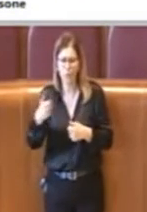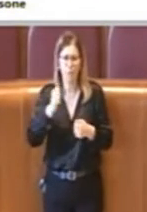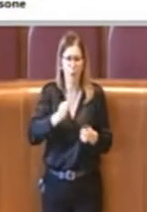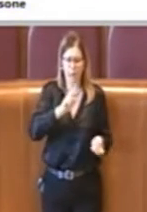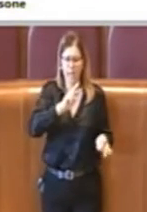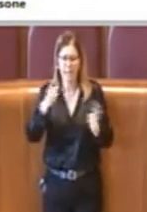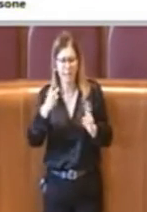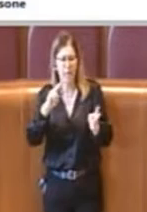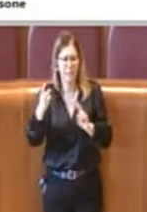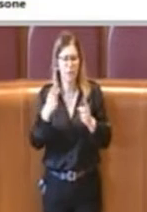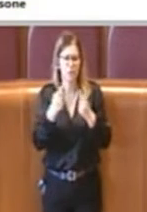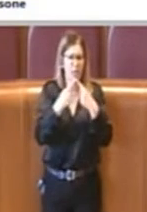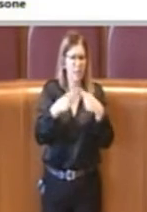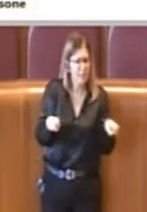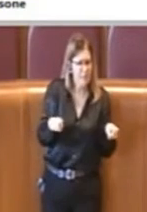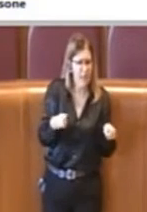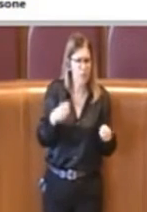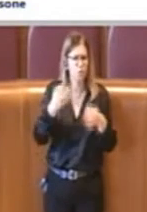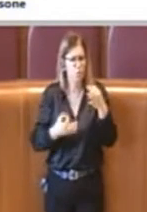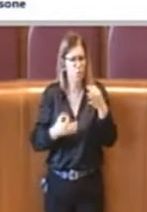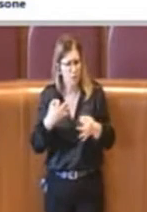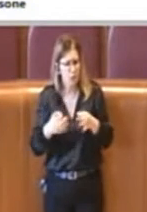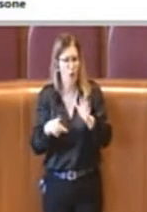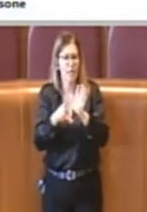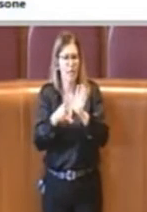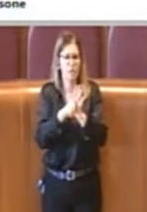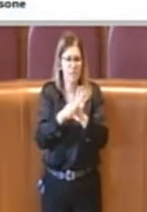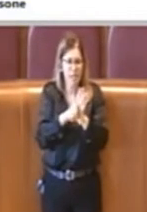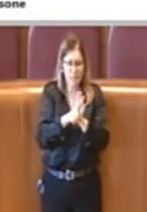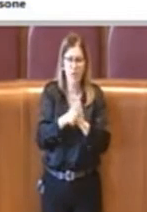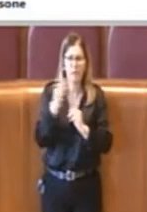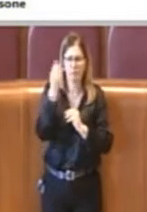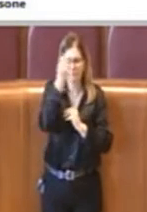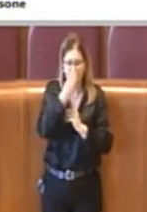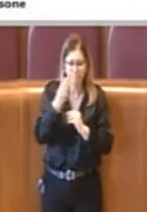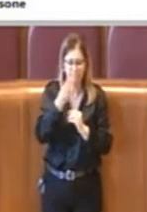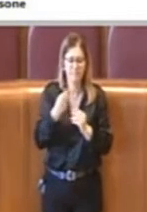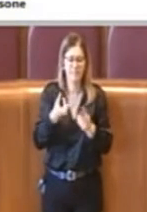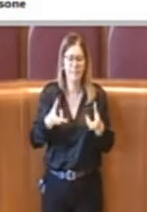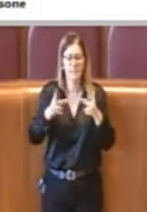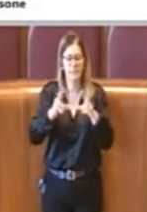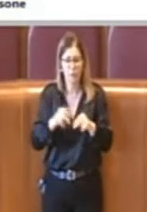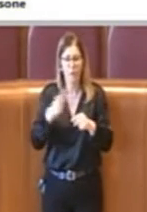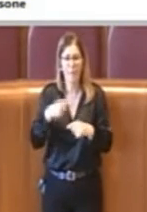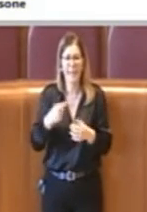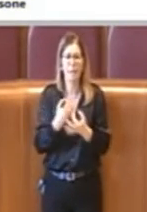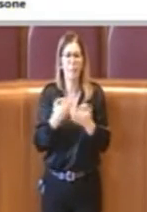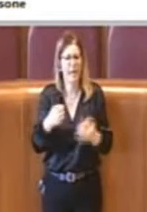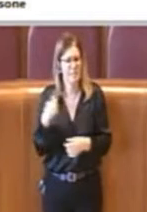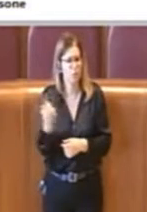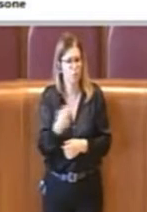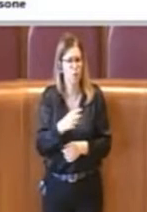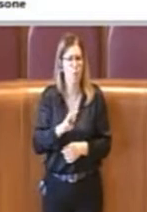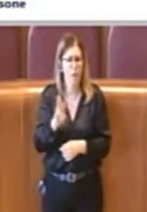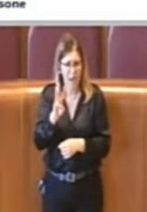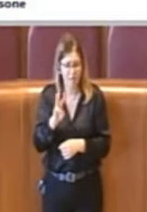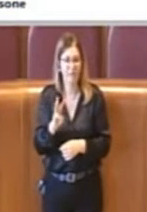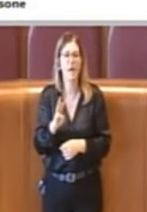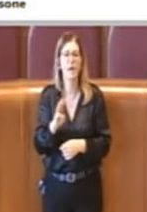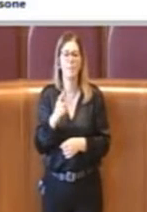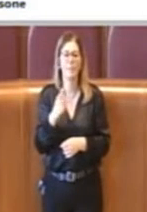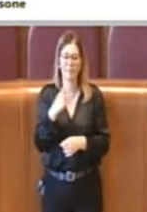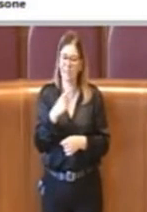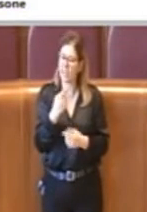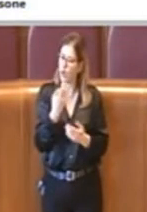giuridico, legislativo e negoziale pensando anche a una riforma del welfare del settore assolutamente inadeguato ai